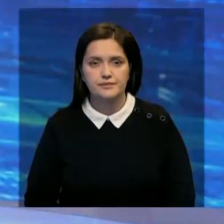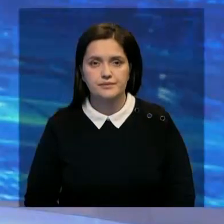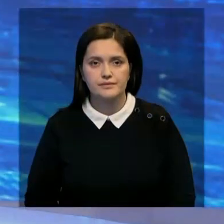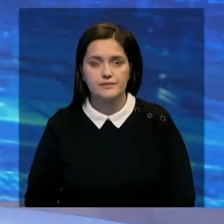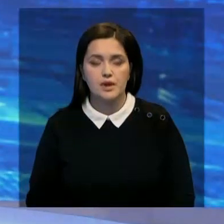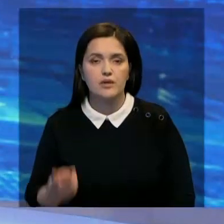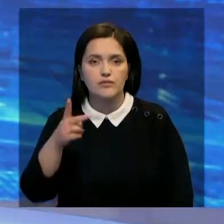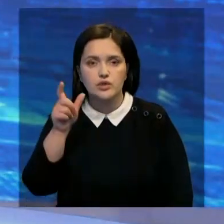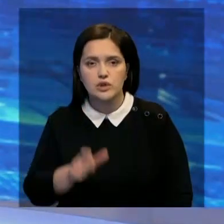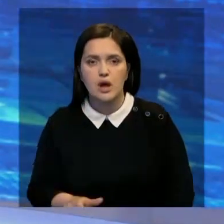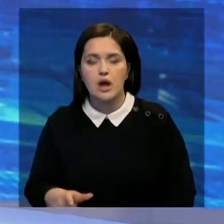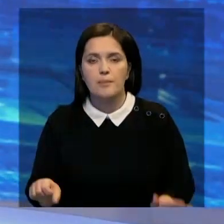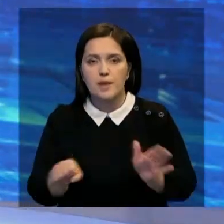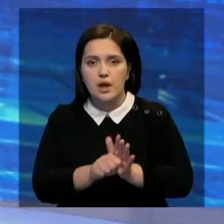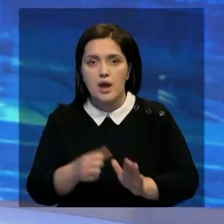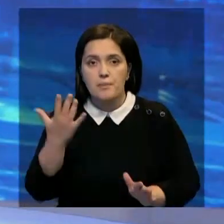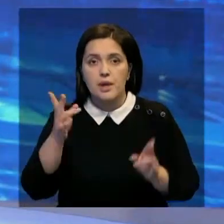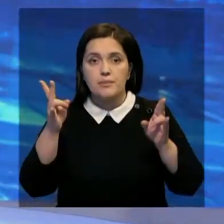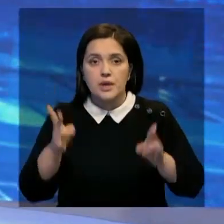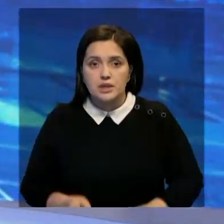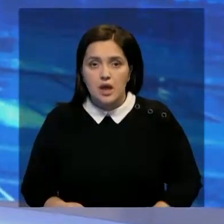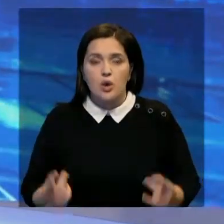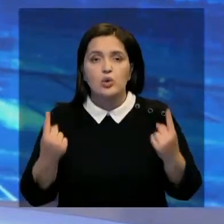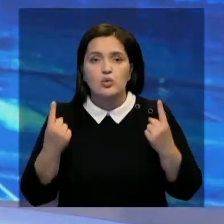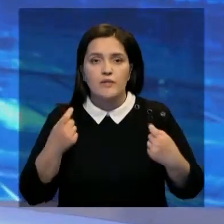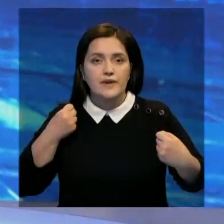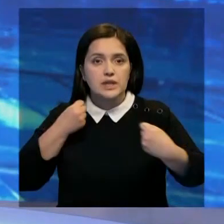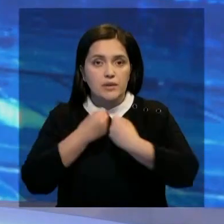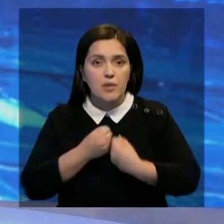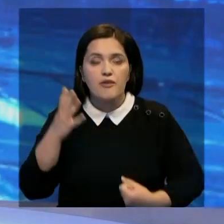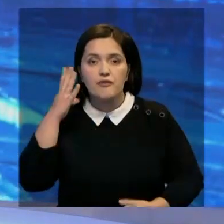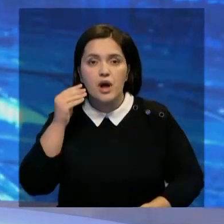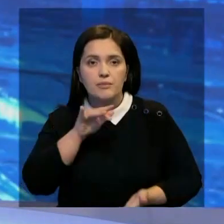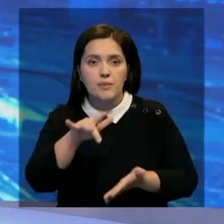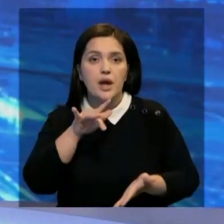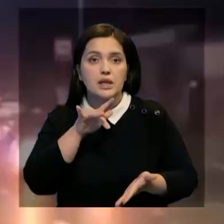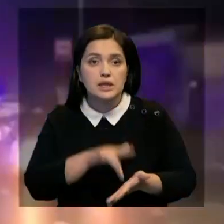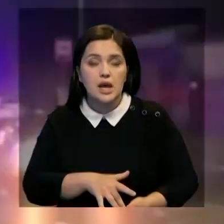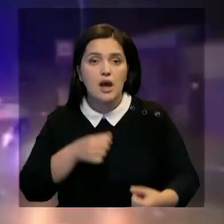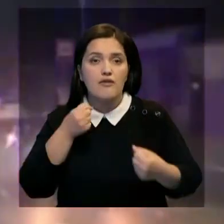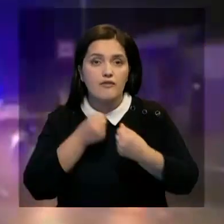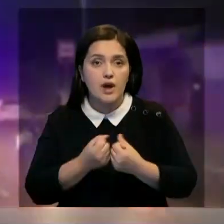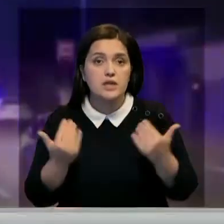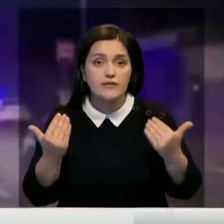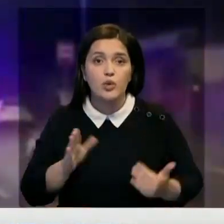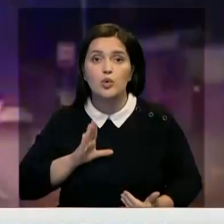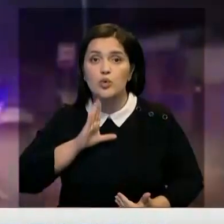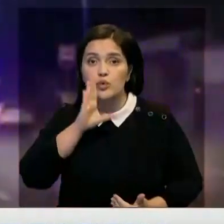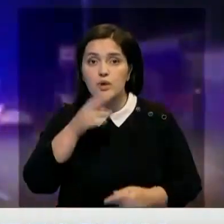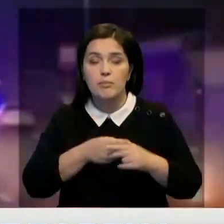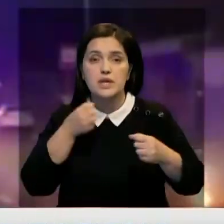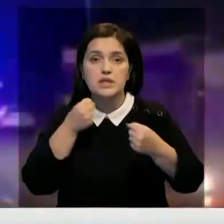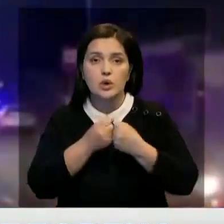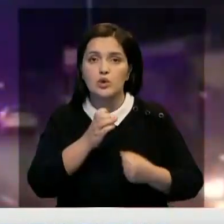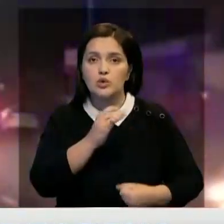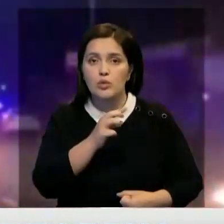И также двое человек погибли. Еще пятеро пострадали в результате крупного ДТП в Алматы. Авария произошла сегодня утром. В результате